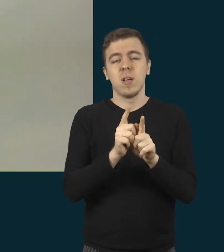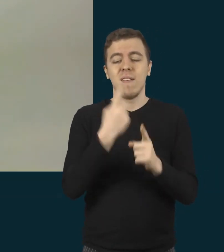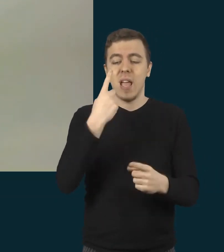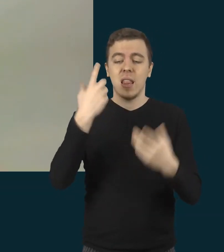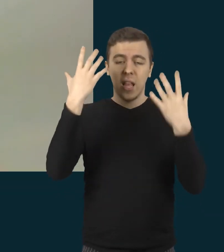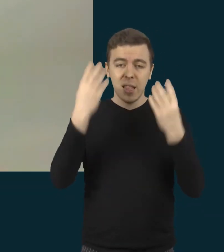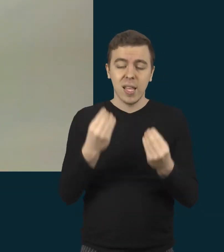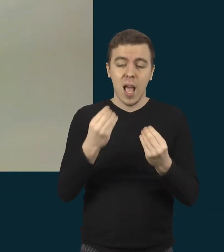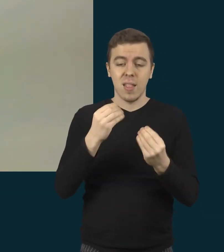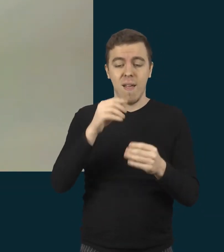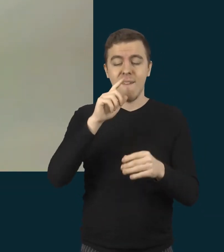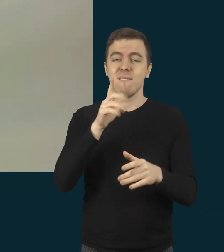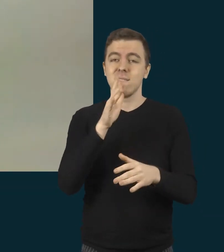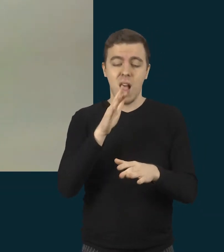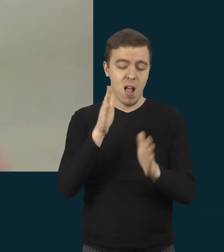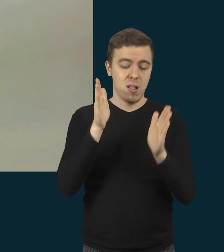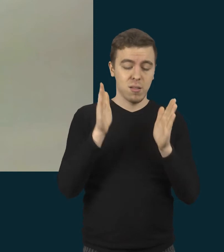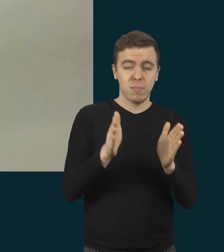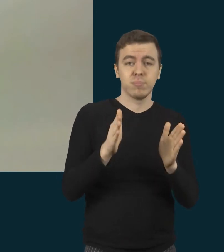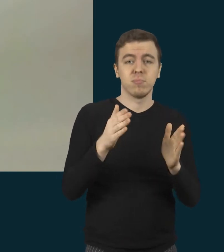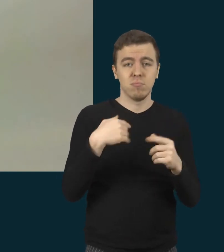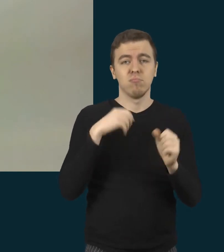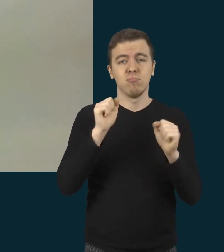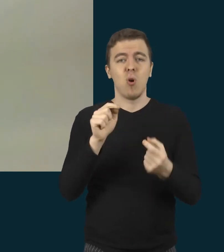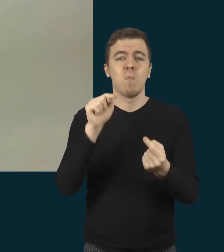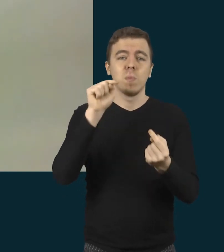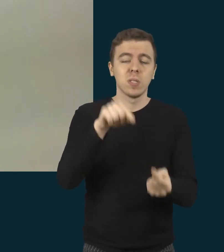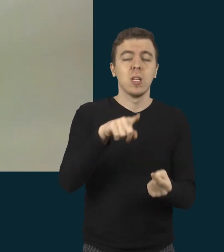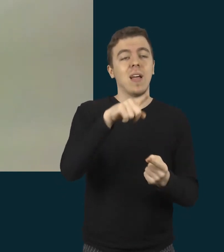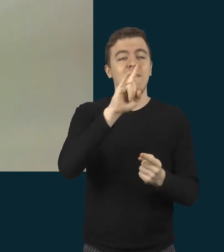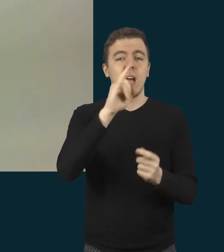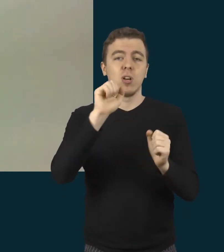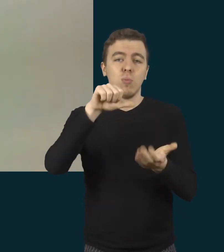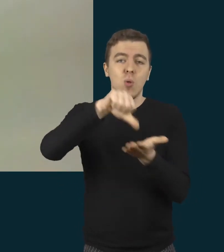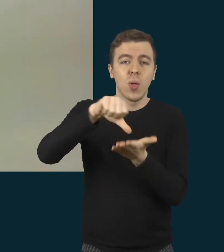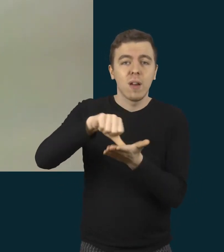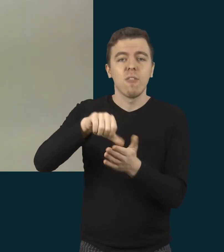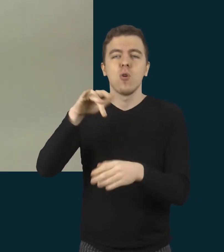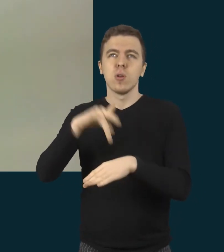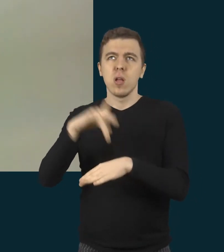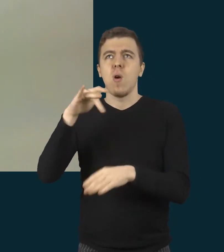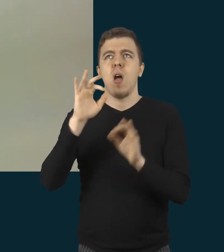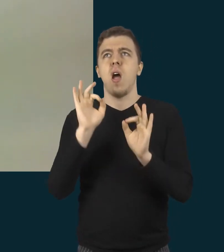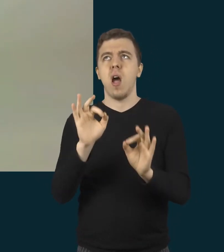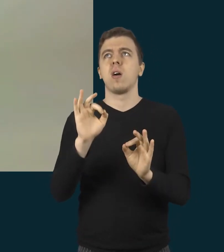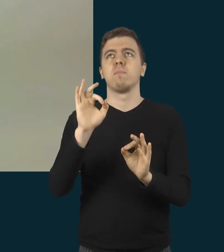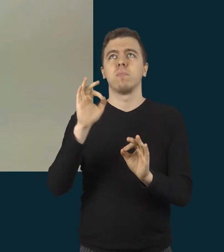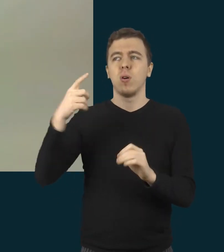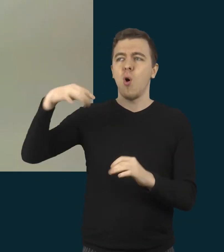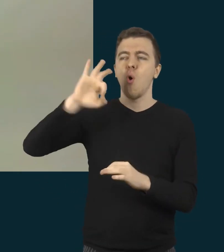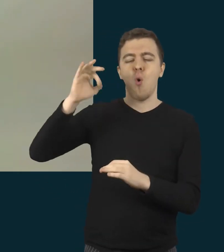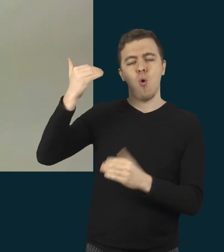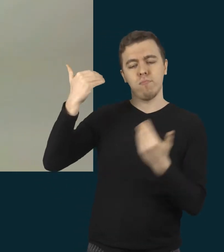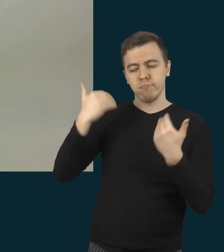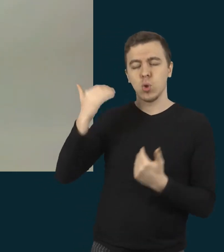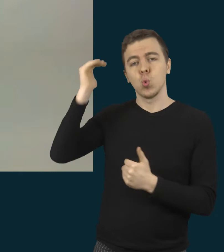dienos elementą, kuriame vaikas galėtų dalyvauti ir jausti srūpiamas ir svarbus.